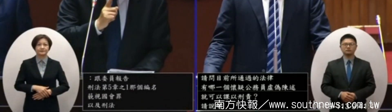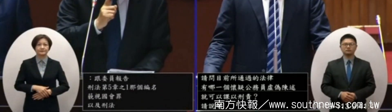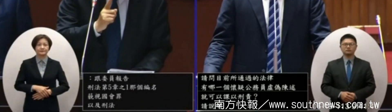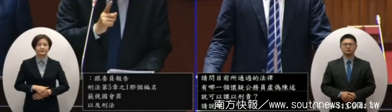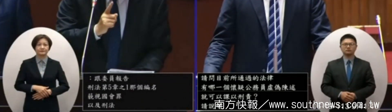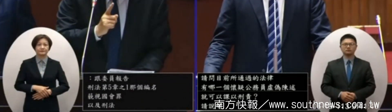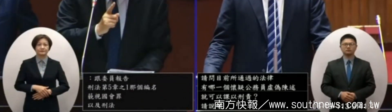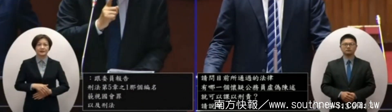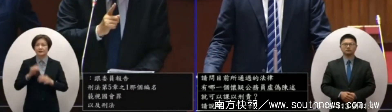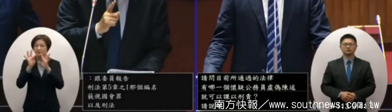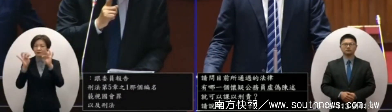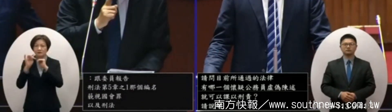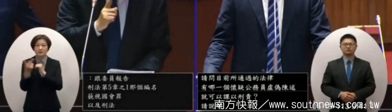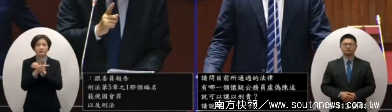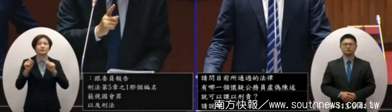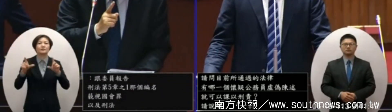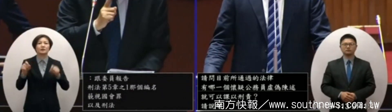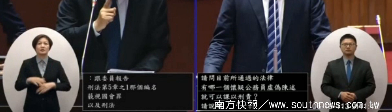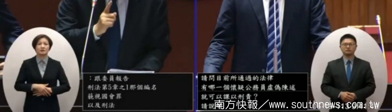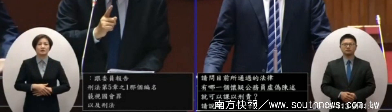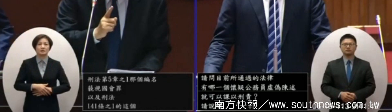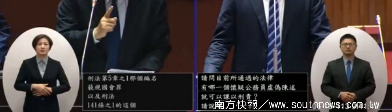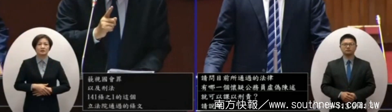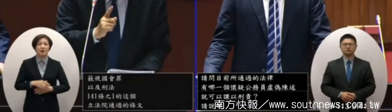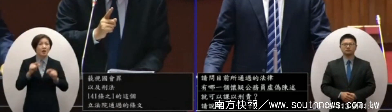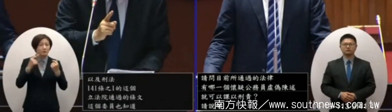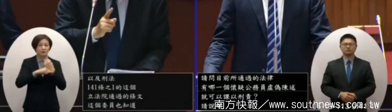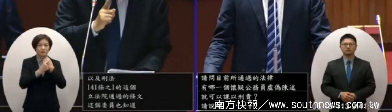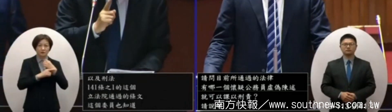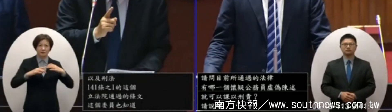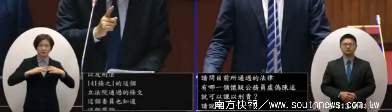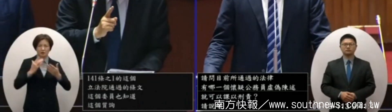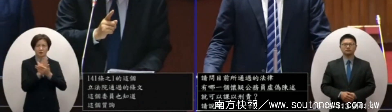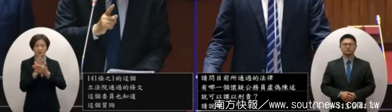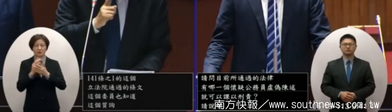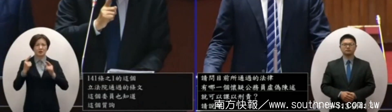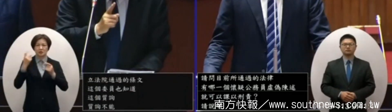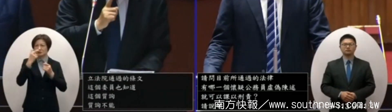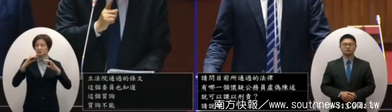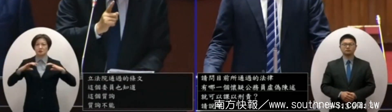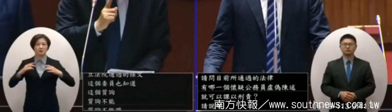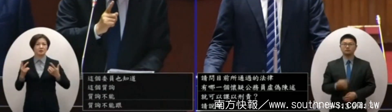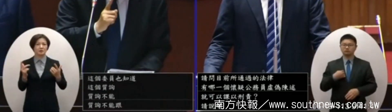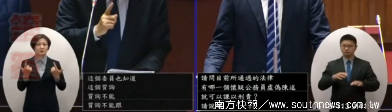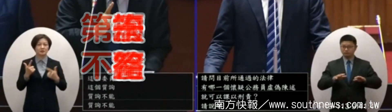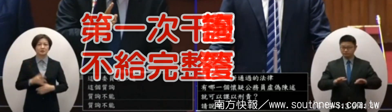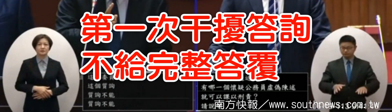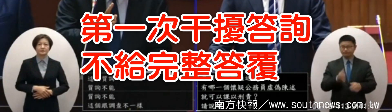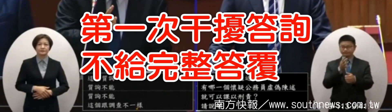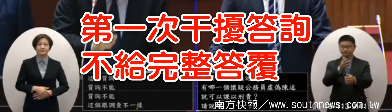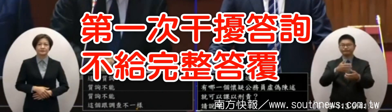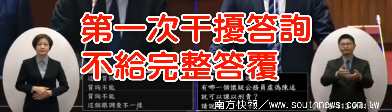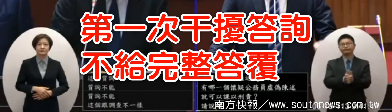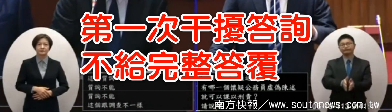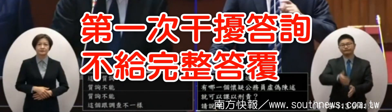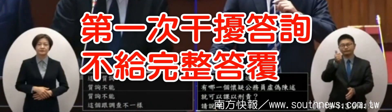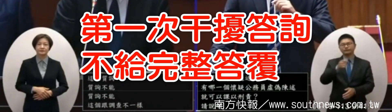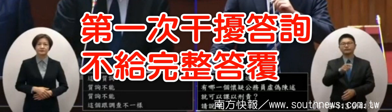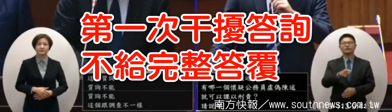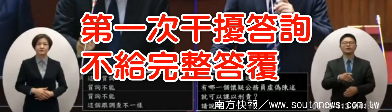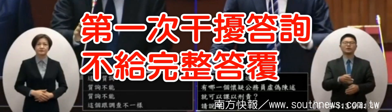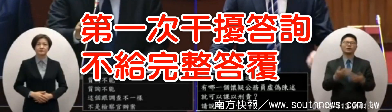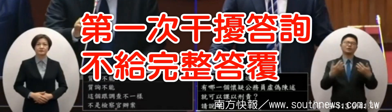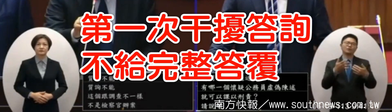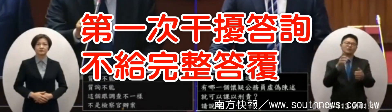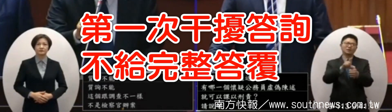這個跟調查不一樣質詢也不是檢案辦案也不是法官辦案所以呢來我先請教一下部長啦不要移轉問題